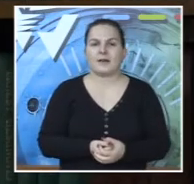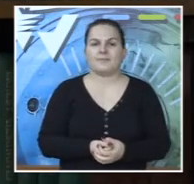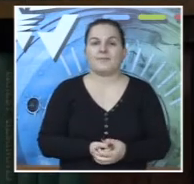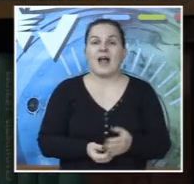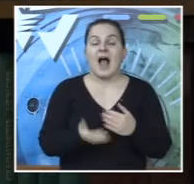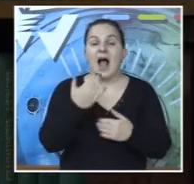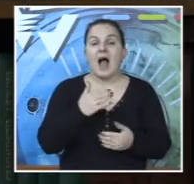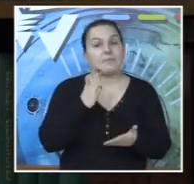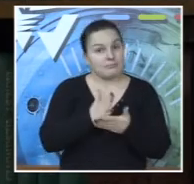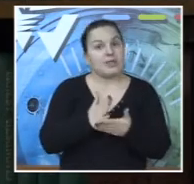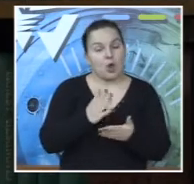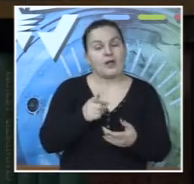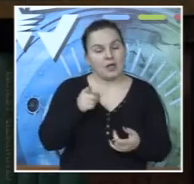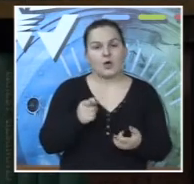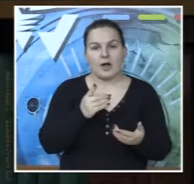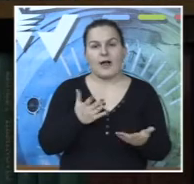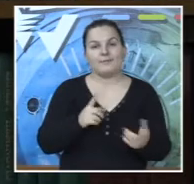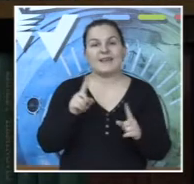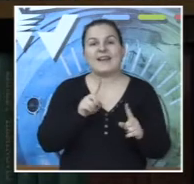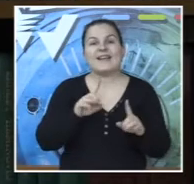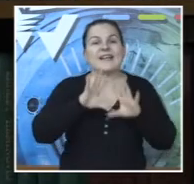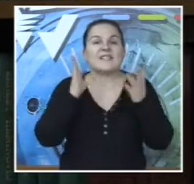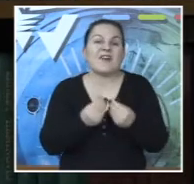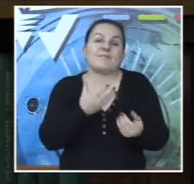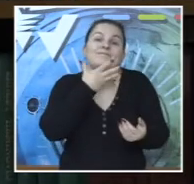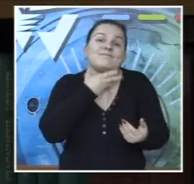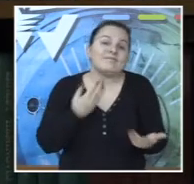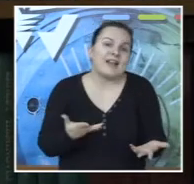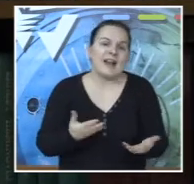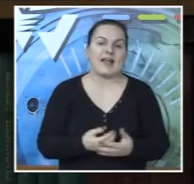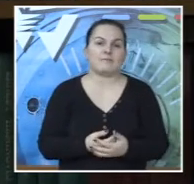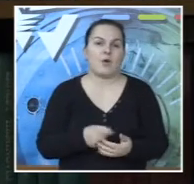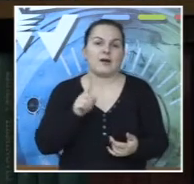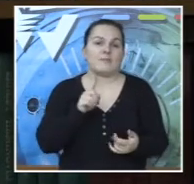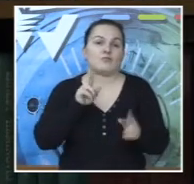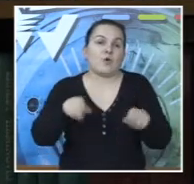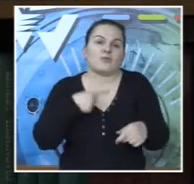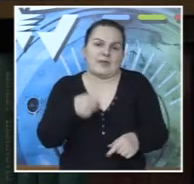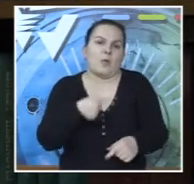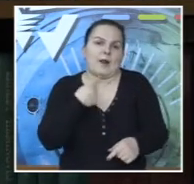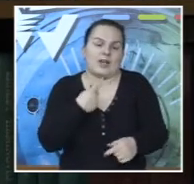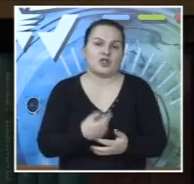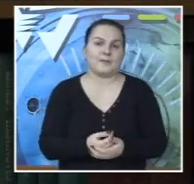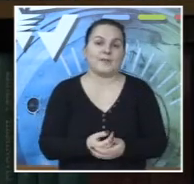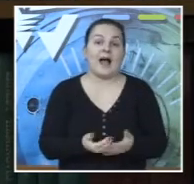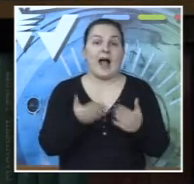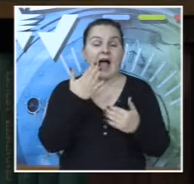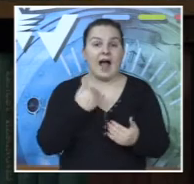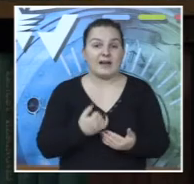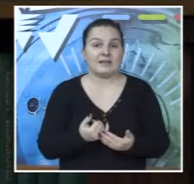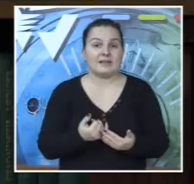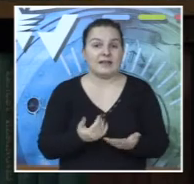kažem, neko loše ponašanje. A naravno da je bilo i toga. Mislim, nije sve med i mlijeko, niti možemo tako reći.